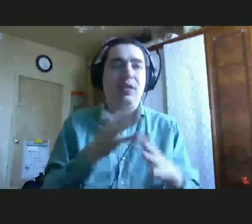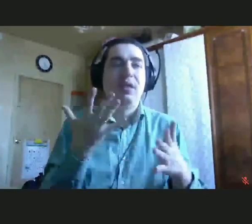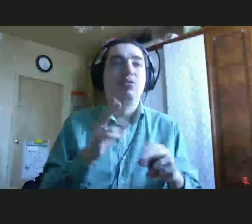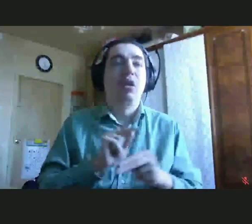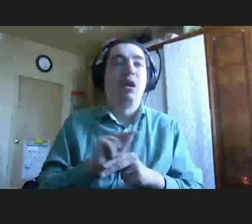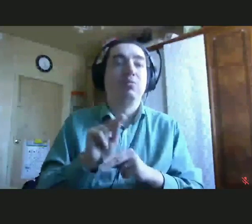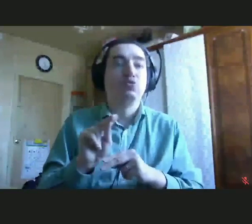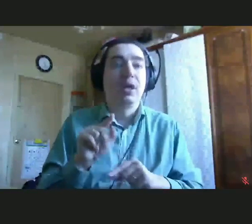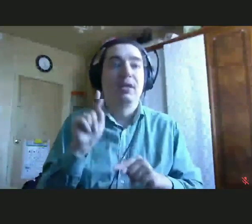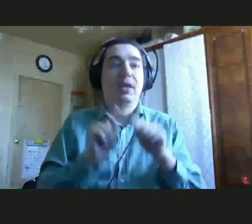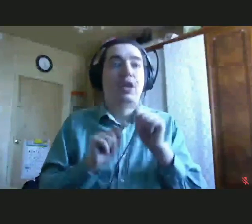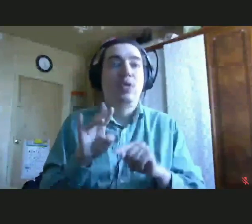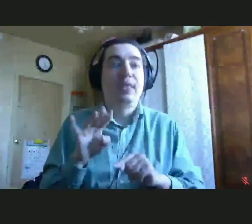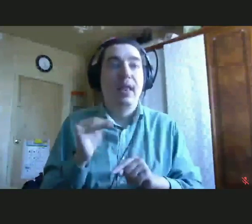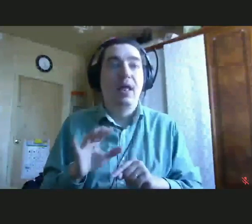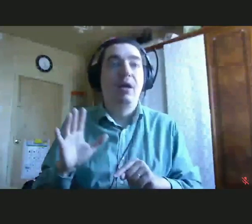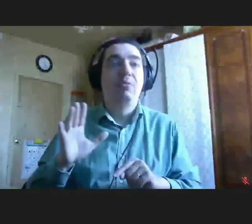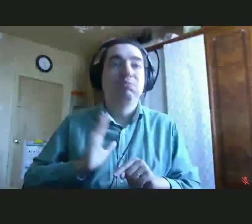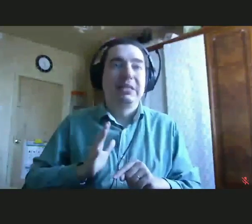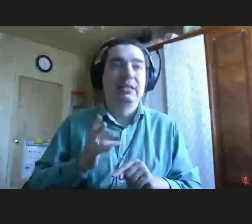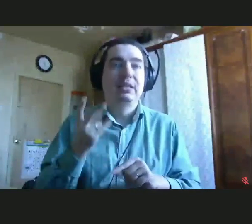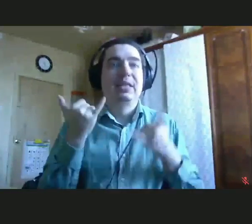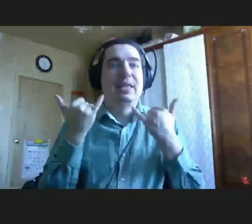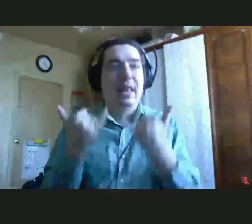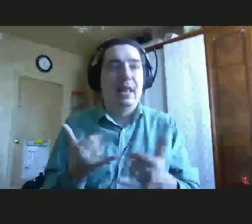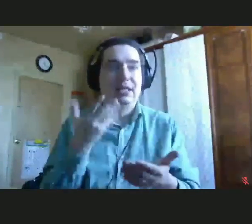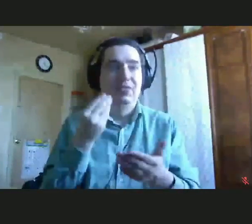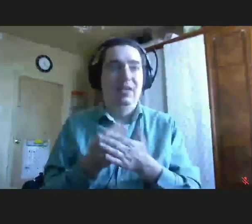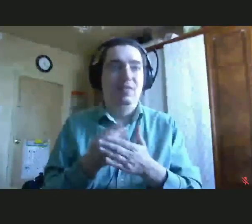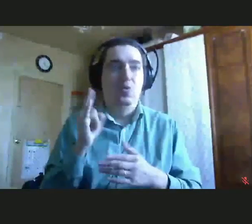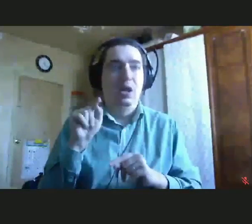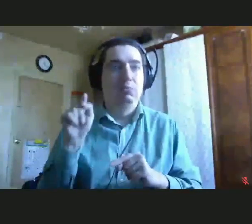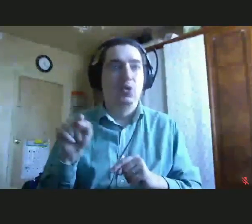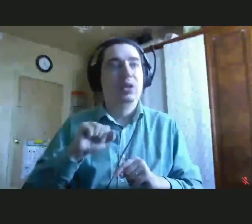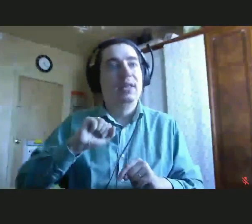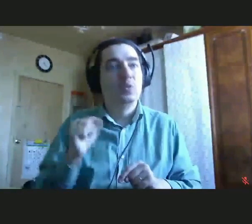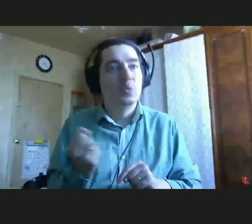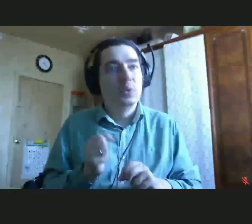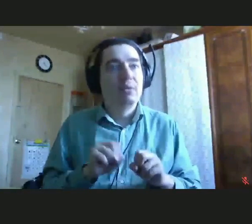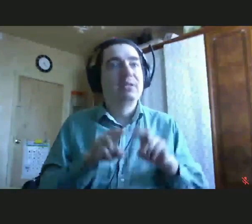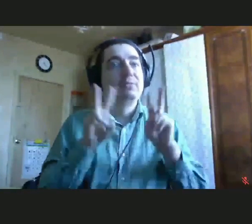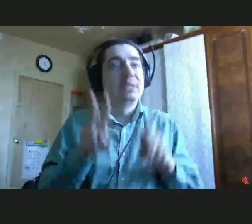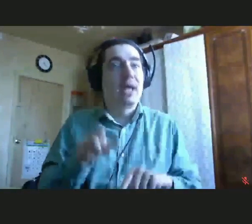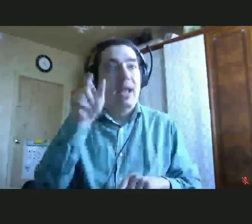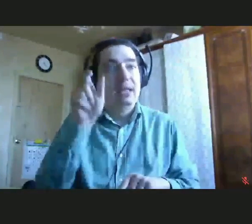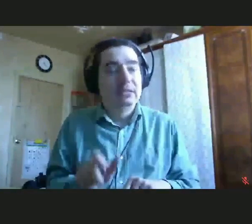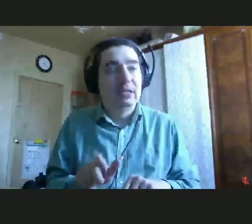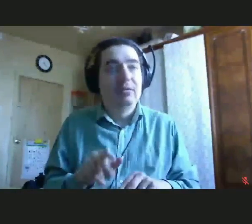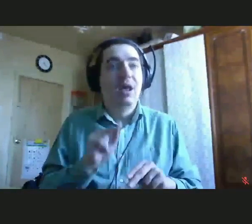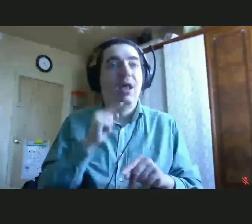быть для своего ребенка другом, специалистом, логопедом, арт